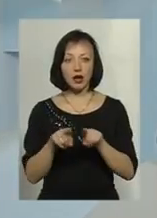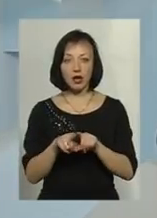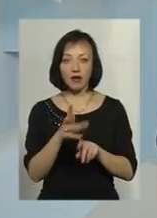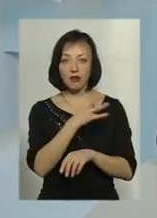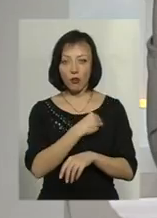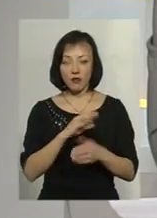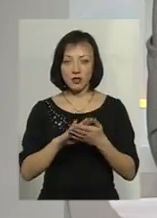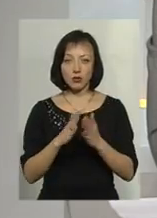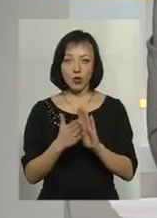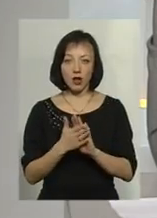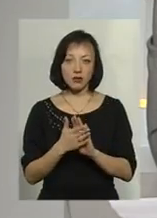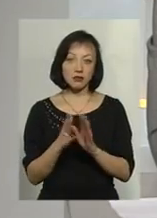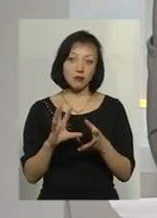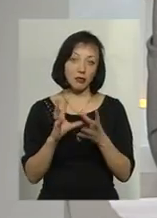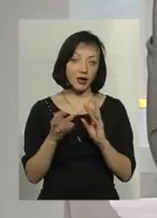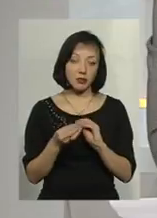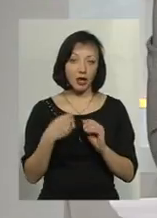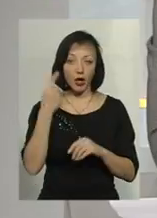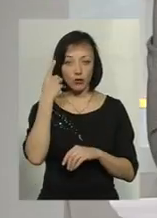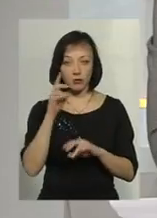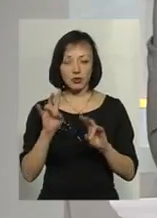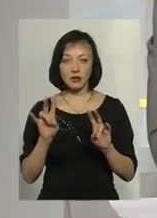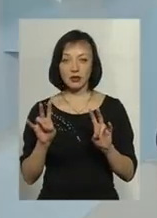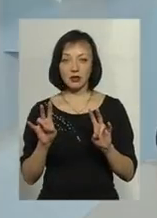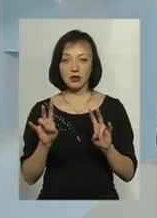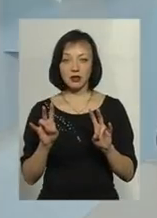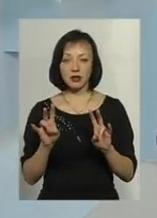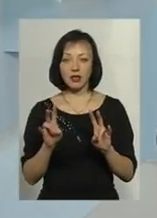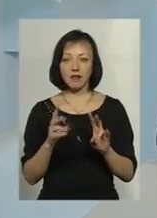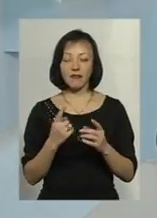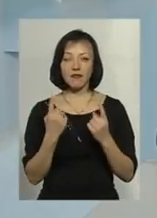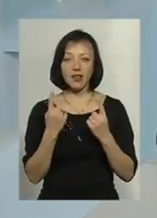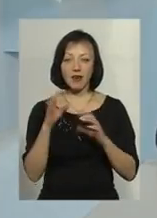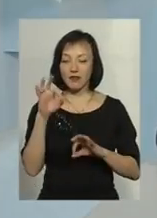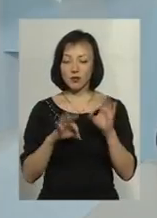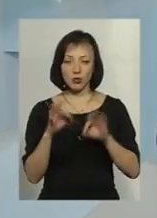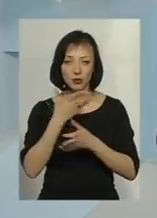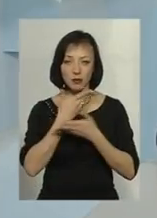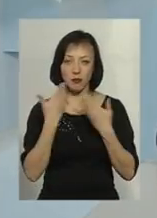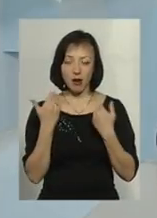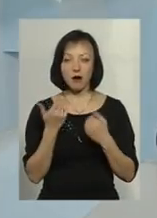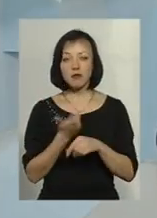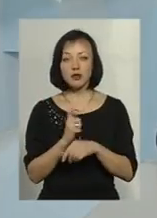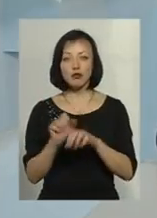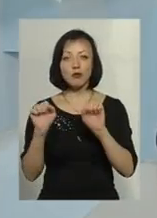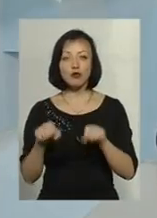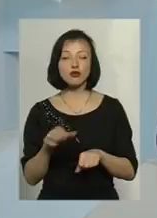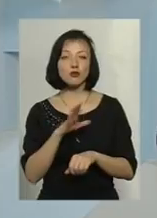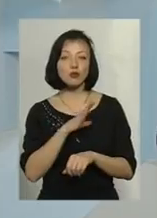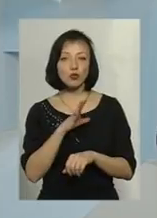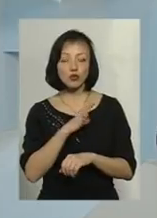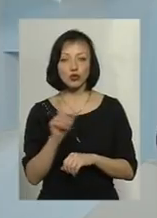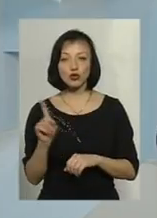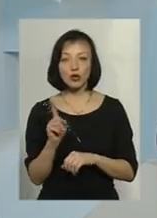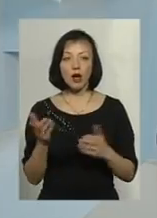Львові ситуації, в принципі, я думаю, не дуже високий імовірність. Я би сказав, що більше може бути імовірність,